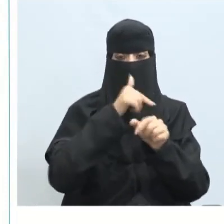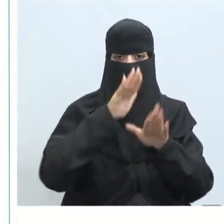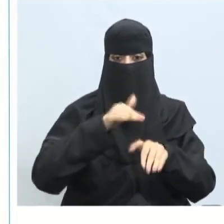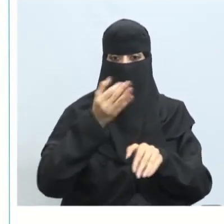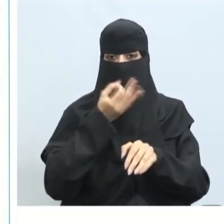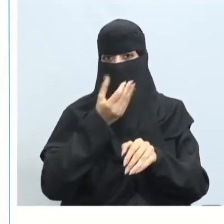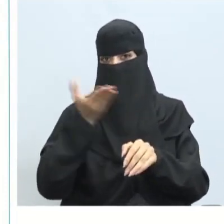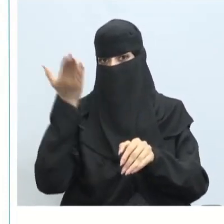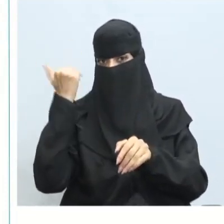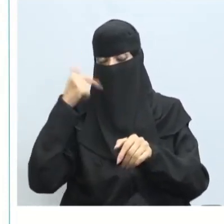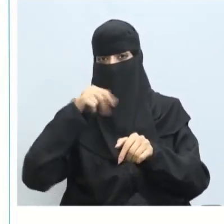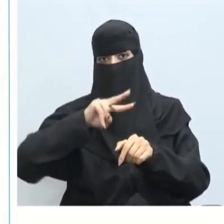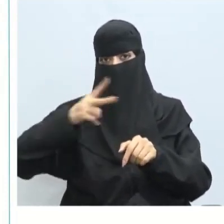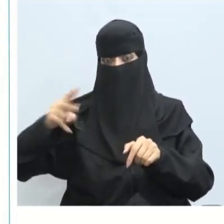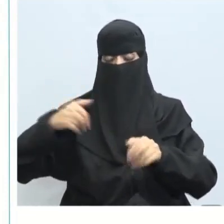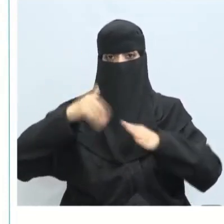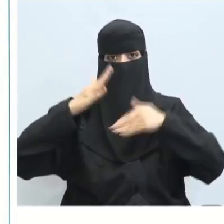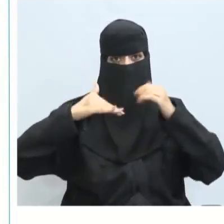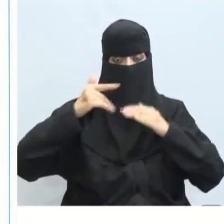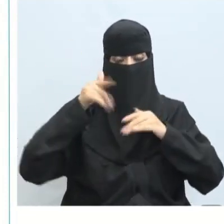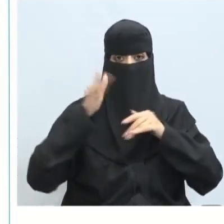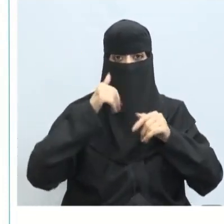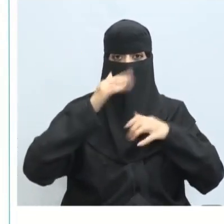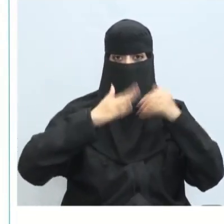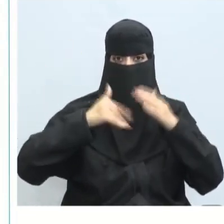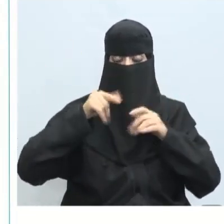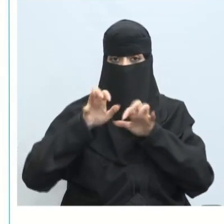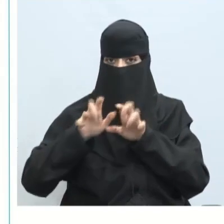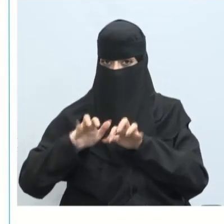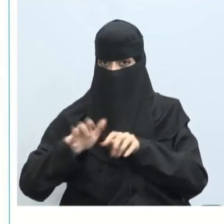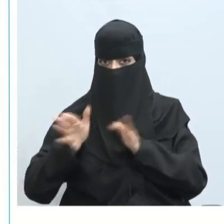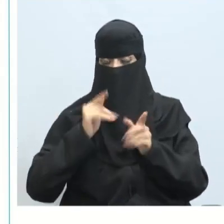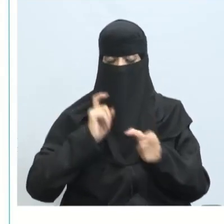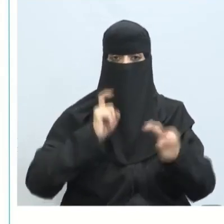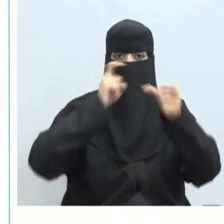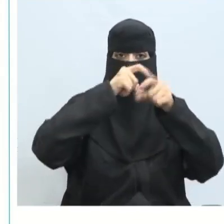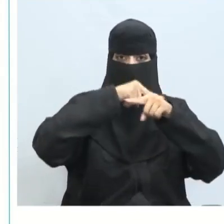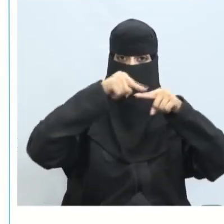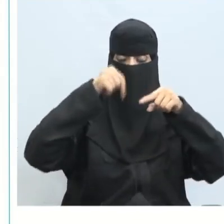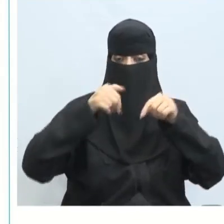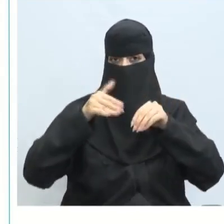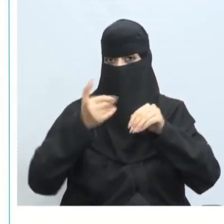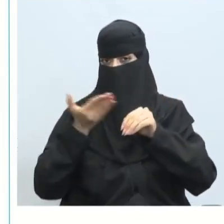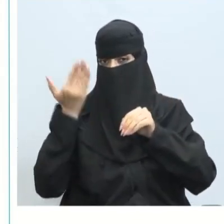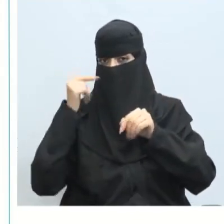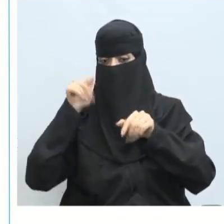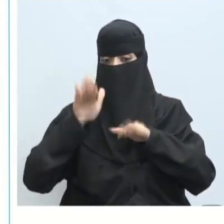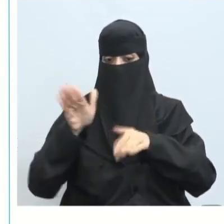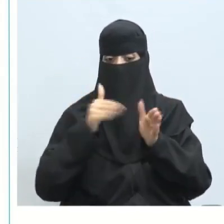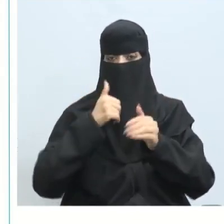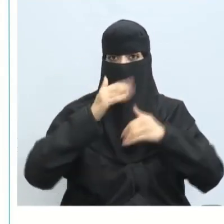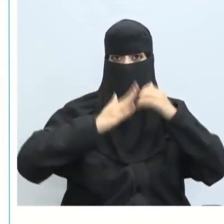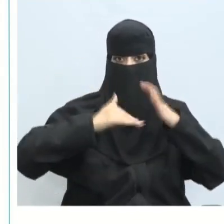تحدثنا سابقا عن عديد من المهارات ذكرنا المهارات التقنية ووصولا إلى الدرس السابق ذكرنا